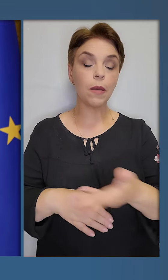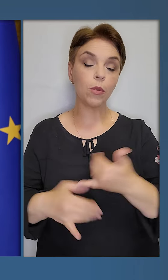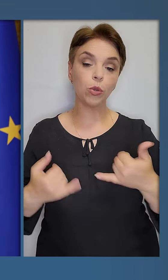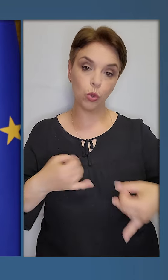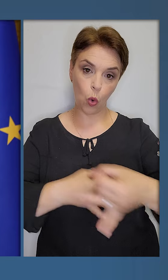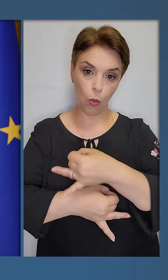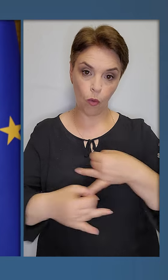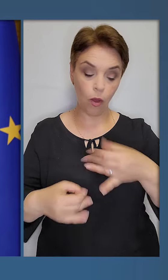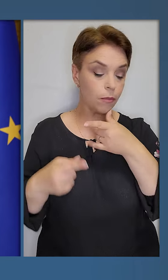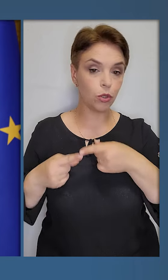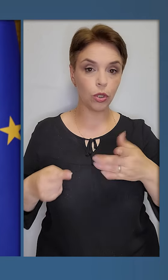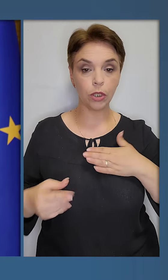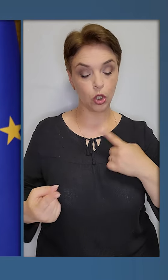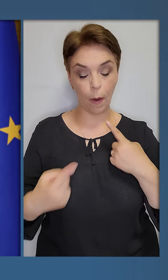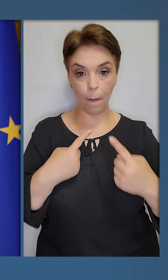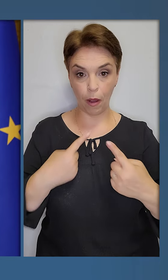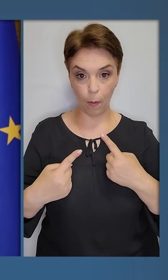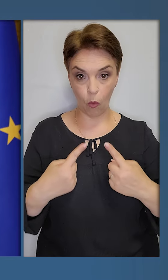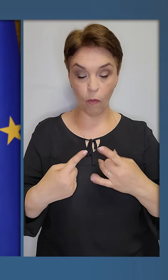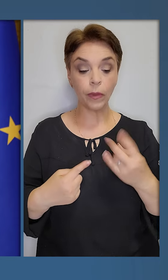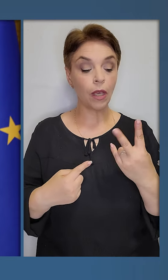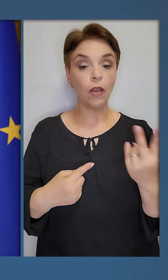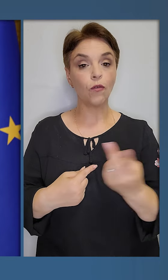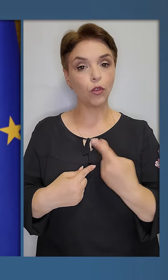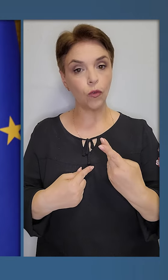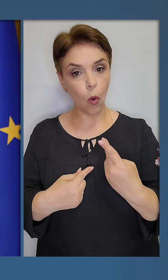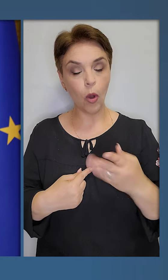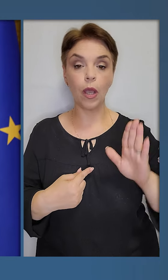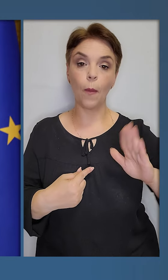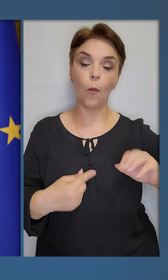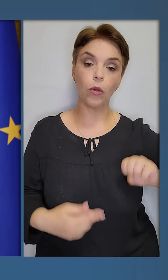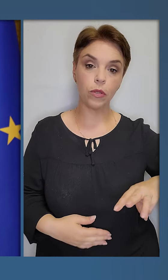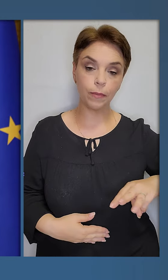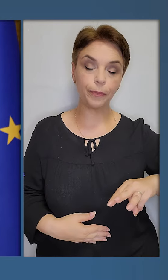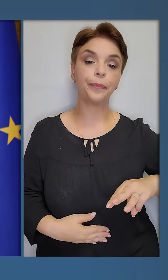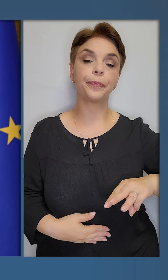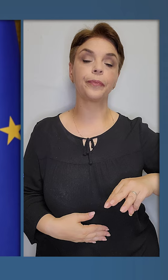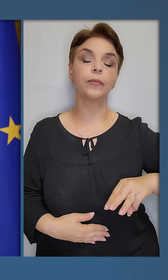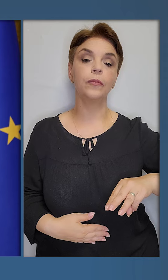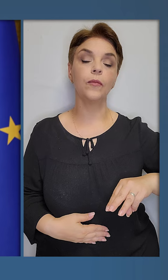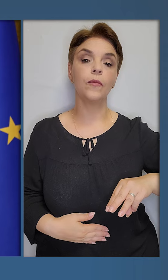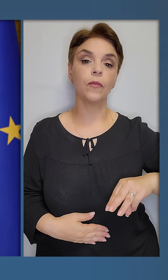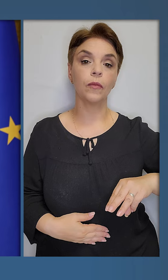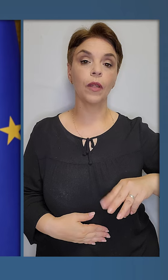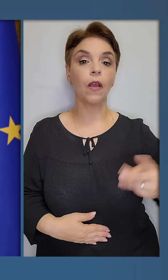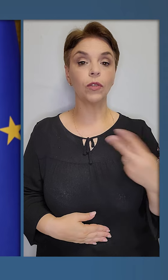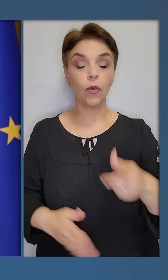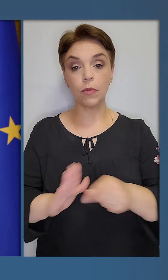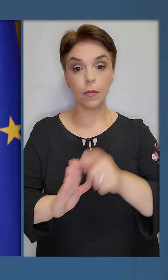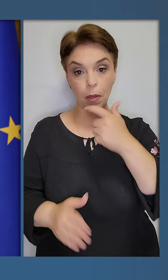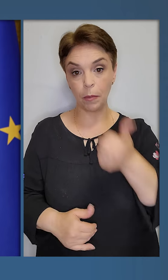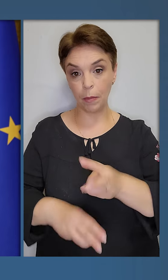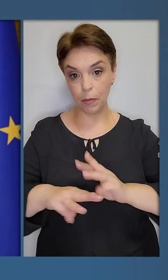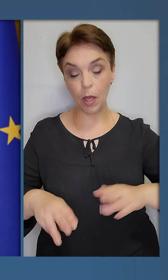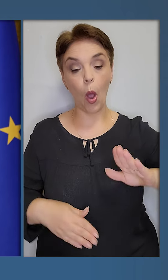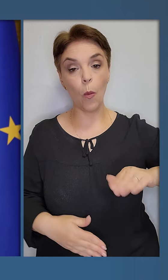обговорювали під час наших перемовин і вдвох, і потім вдвох з паном прем'єр